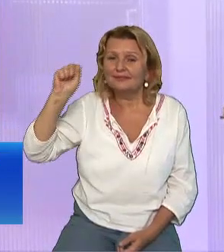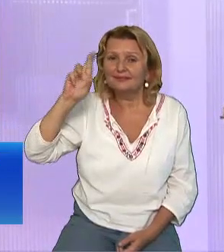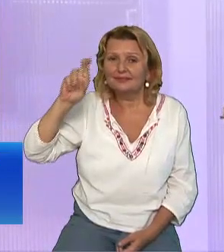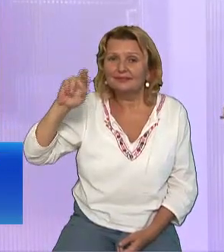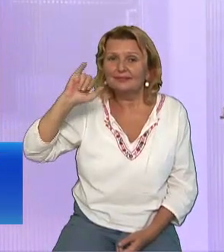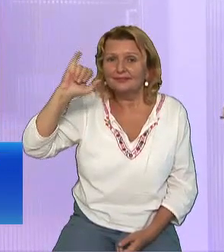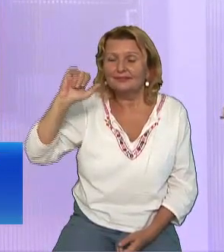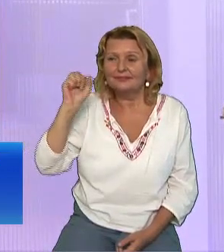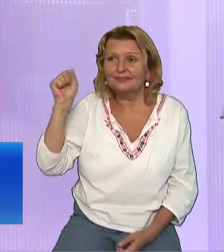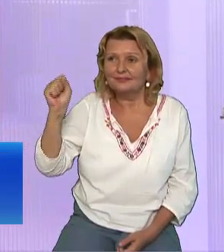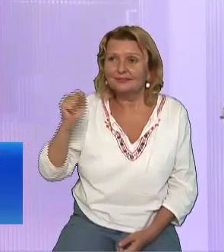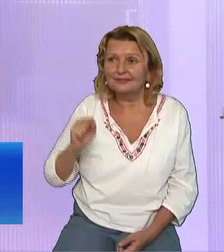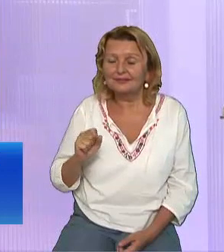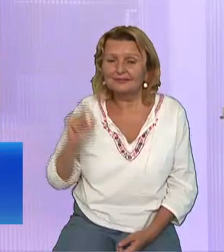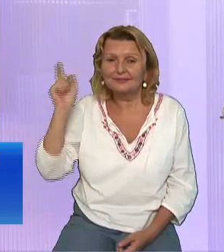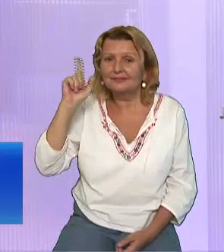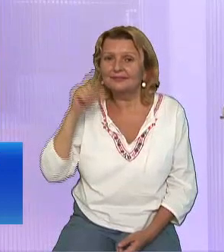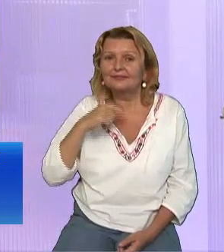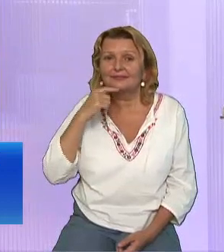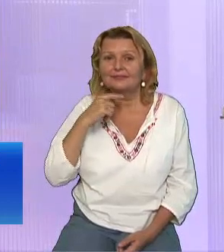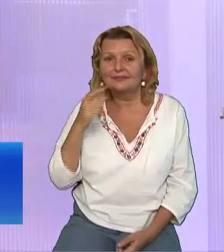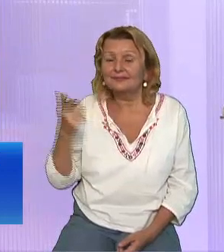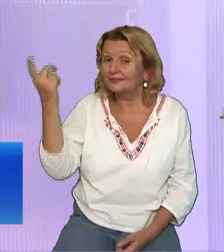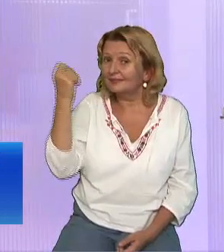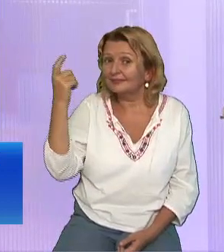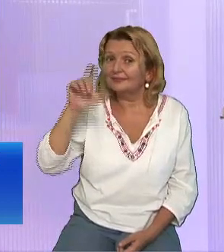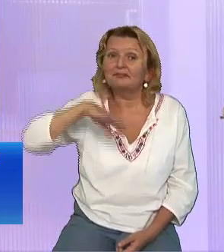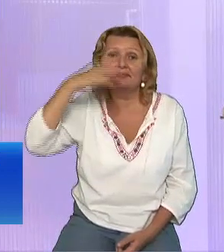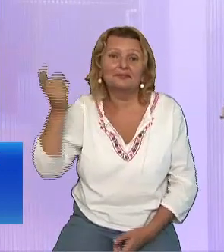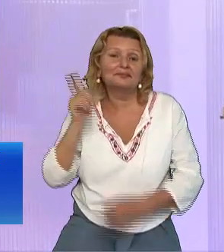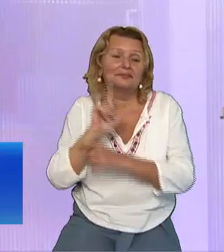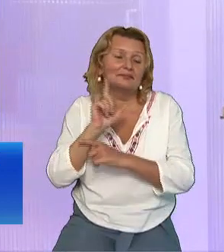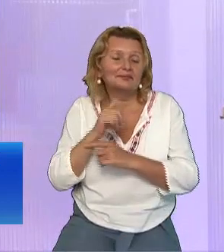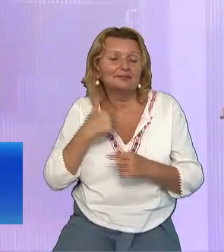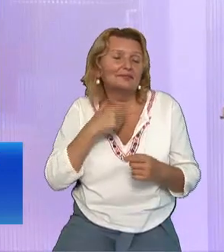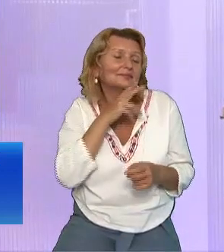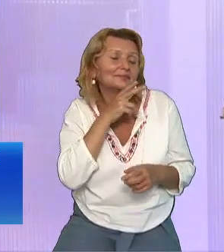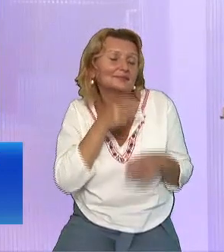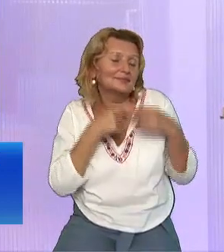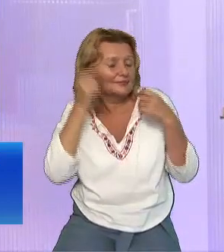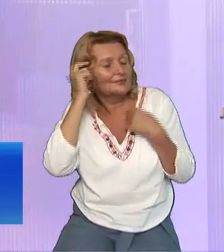sau nu îl nas Vreau sau nu vreau Așa a făcut Maria Nu, dragilor